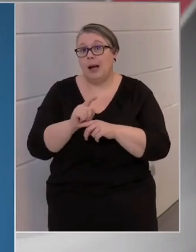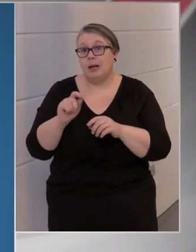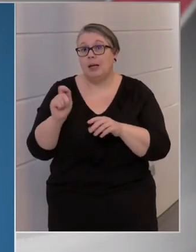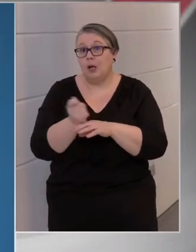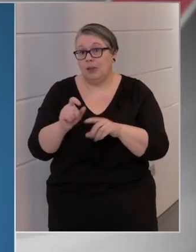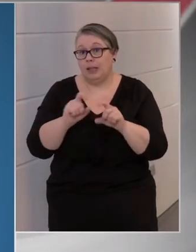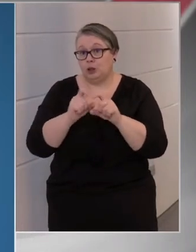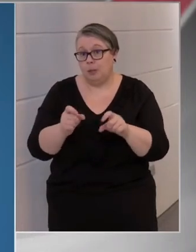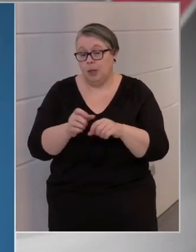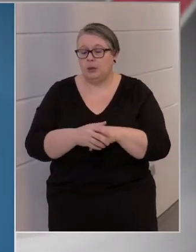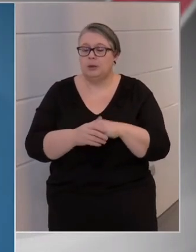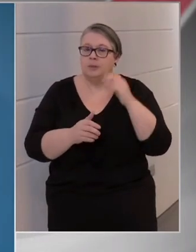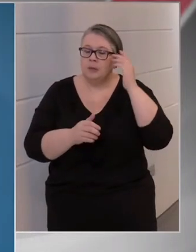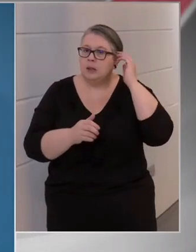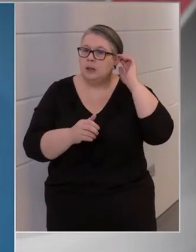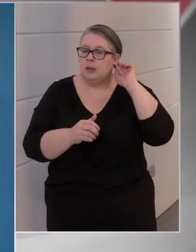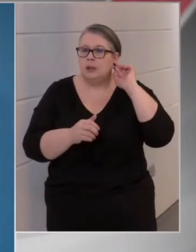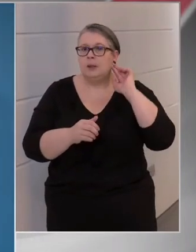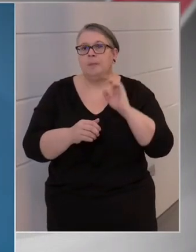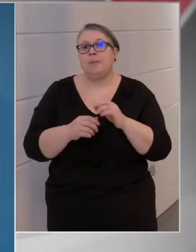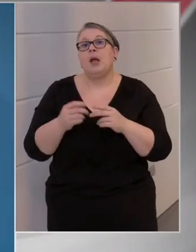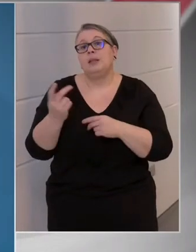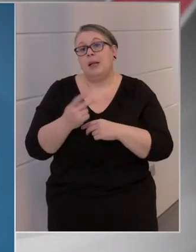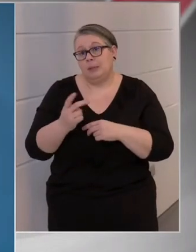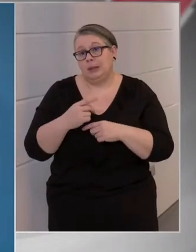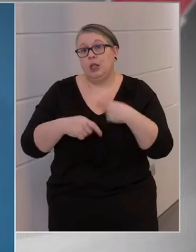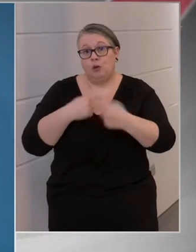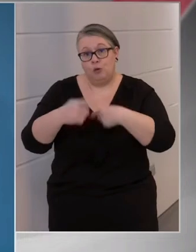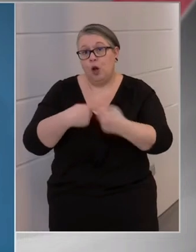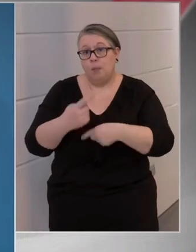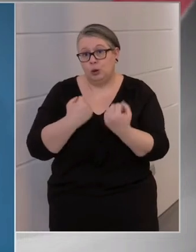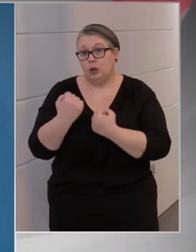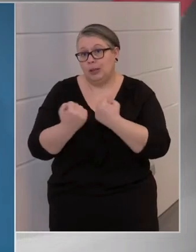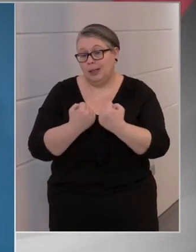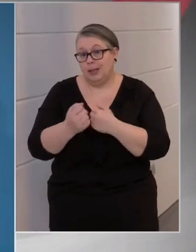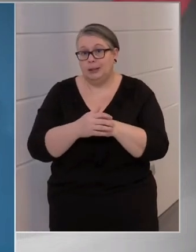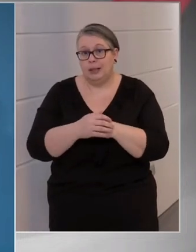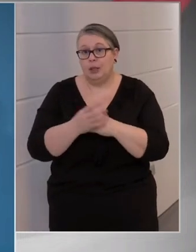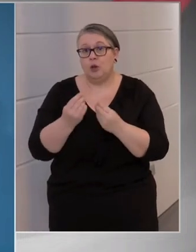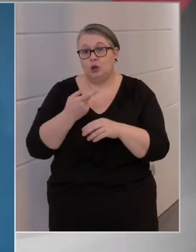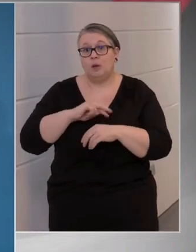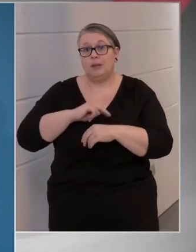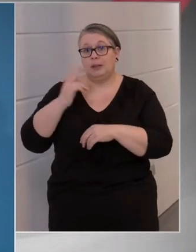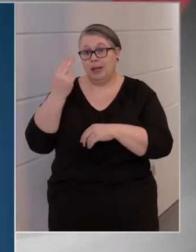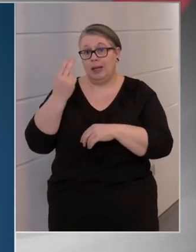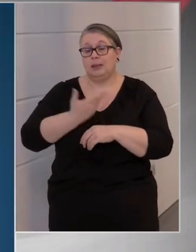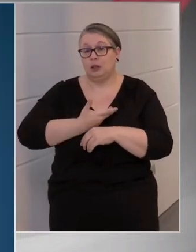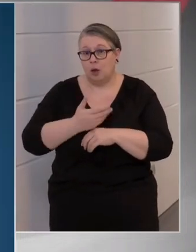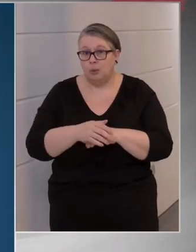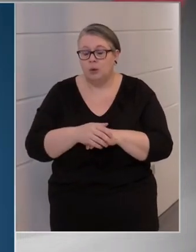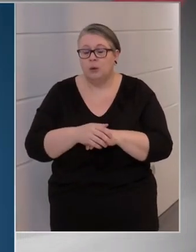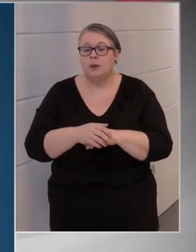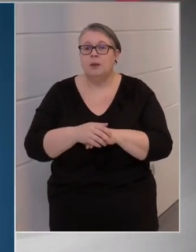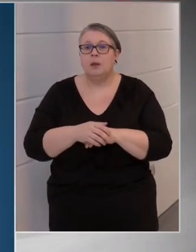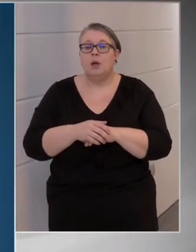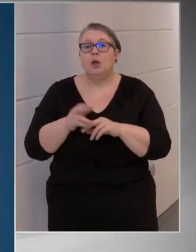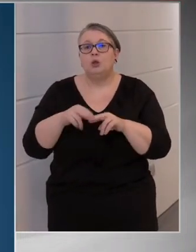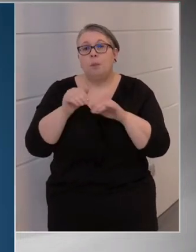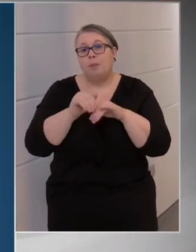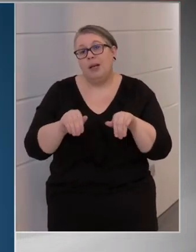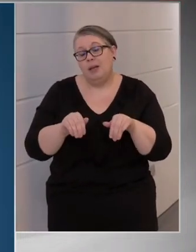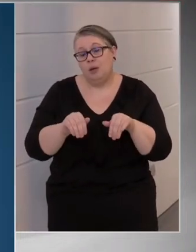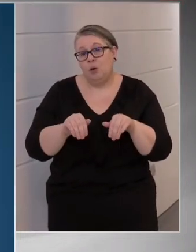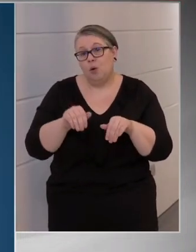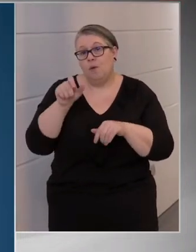kiavitása miatt? Természetesen folyamatos az egyeztetés, és folyamatosak a visszajelzések is. Amikor több millió